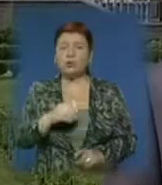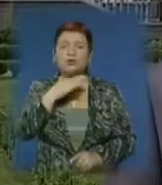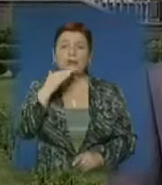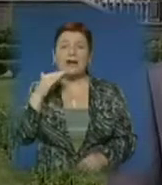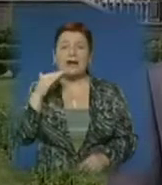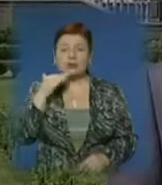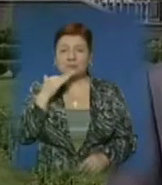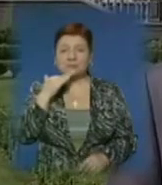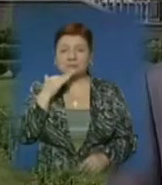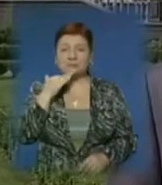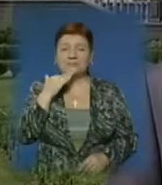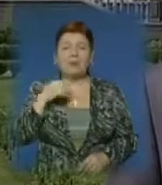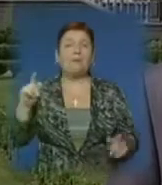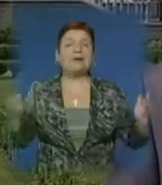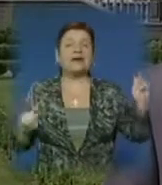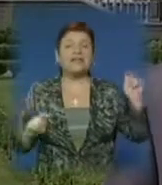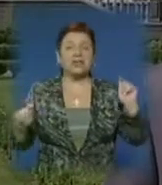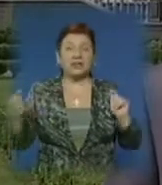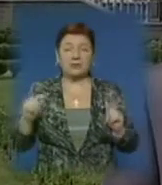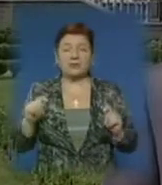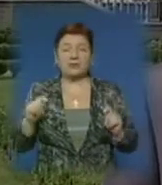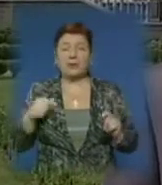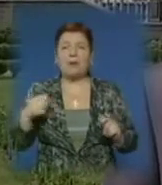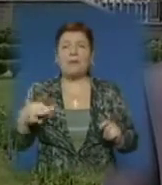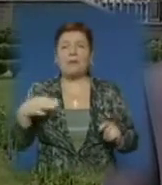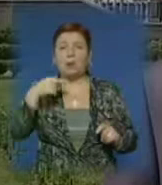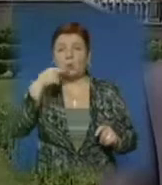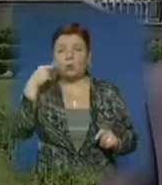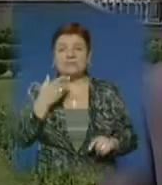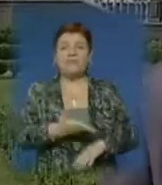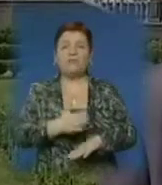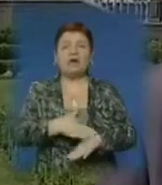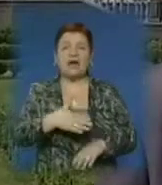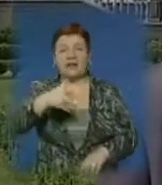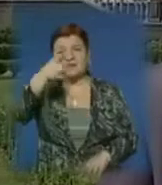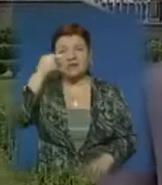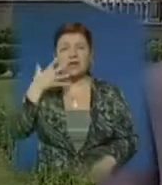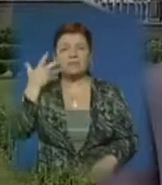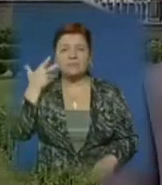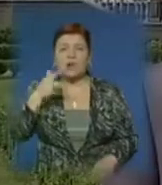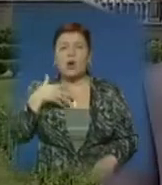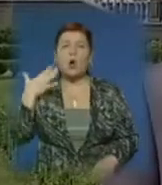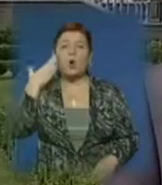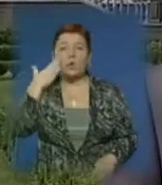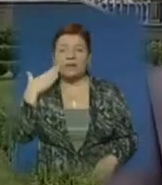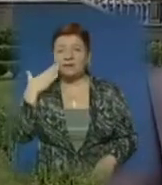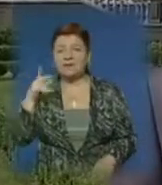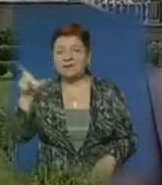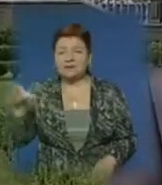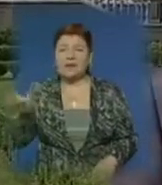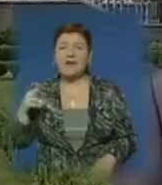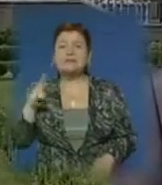приїжджає в Закарпатті белорусів, поляків, чехів, словаків, угорців, руминів. І це